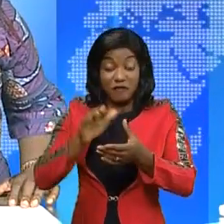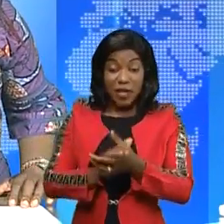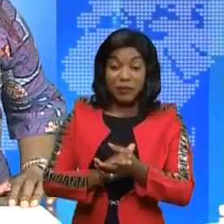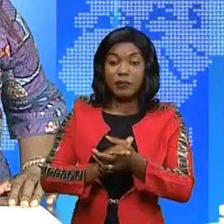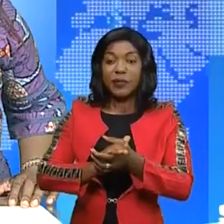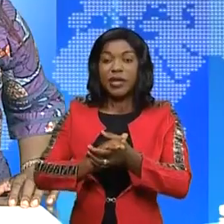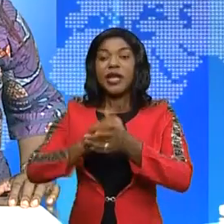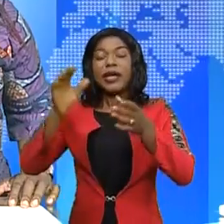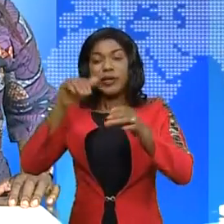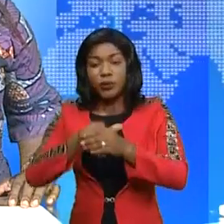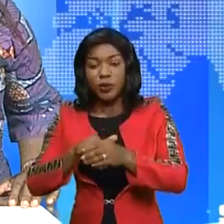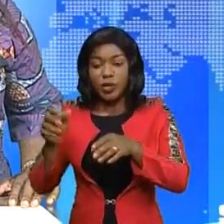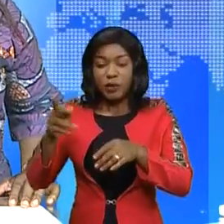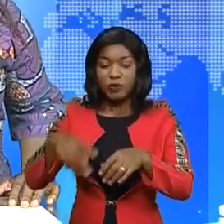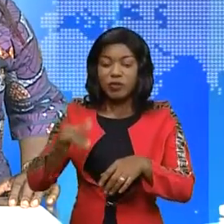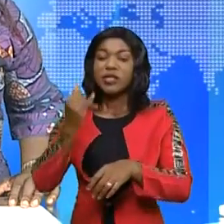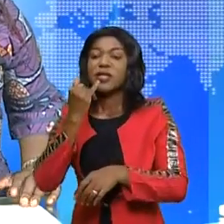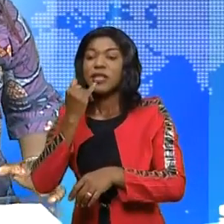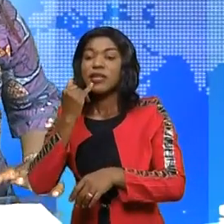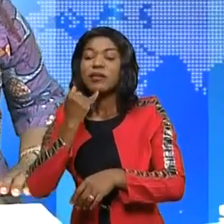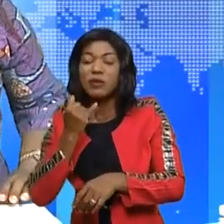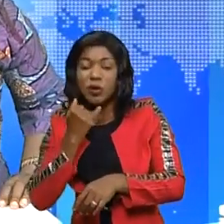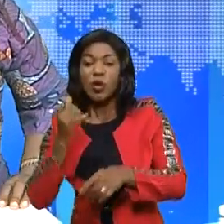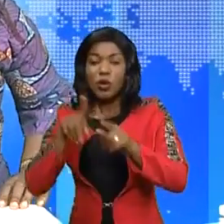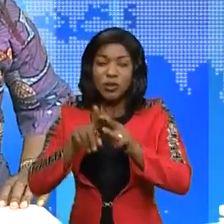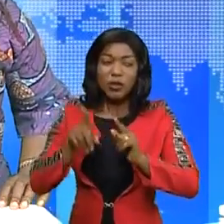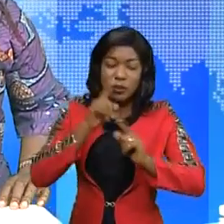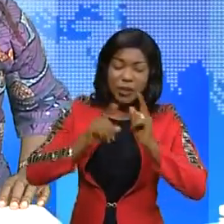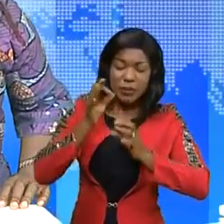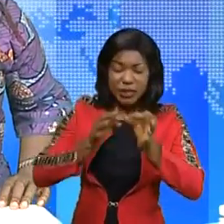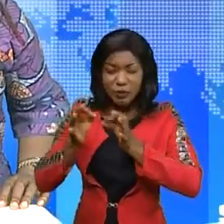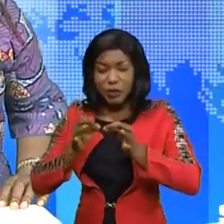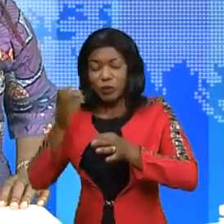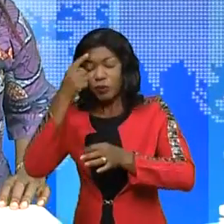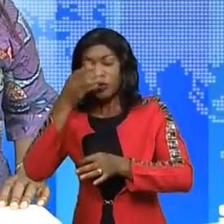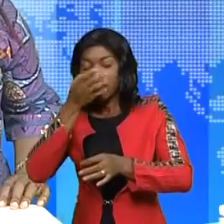cette maladie par l'honorable Lucie Kualela. Les détails avec Mirendic.